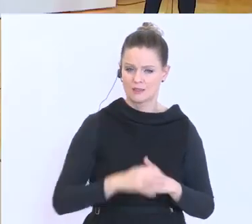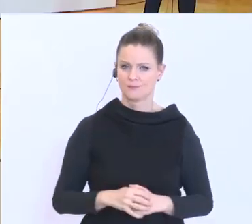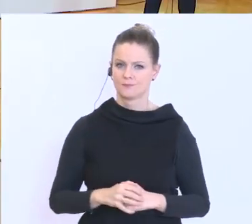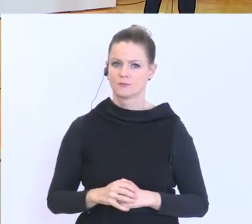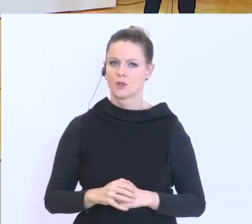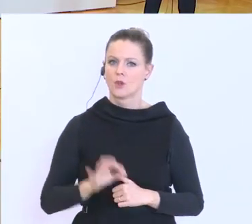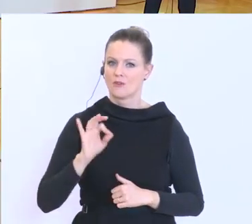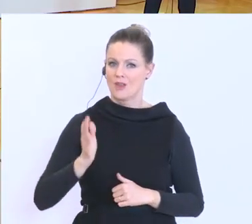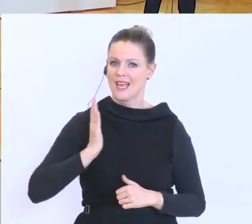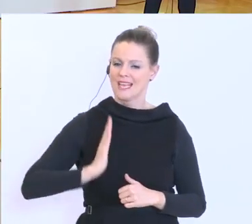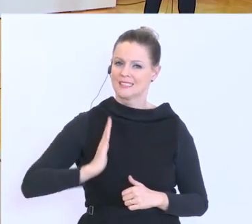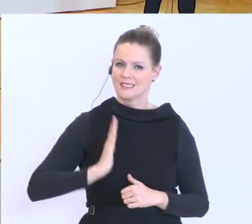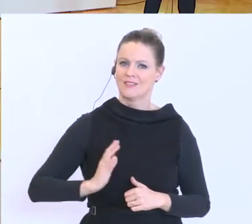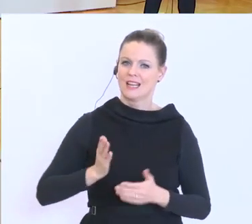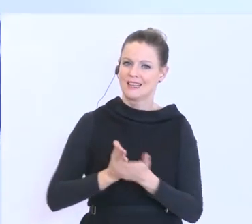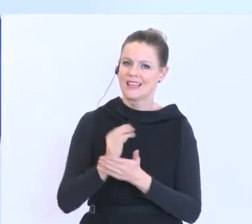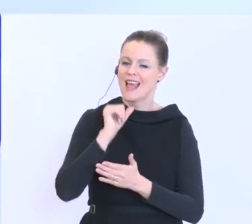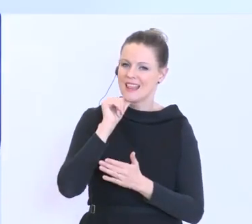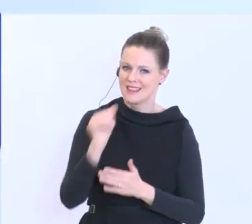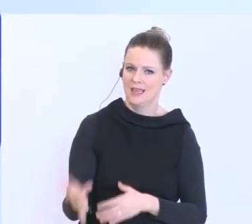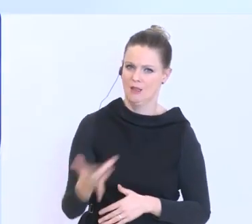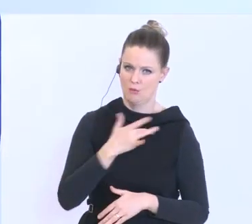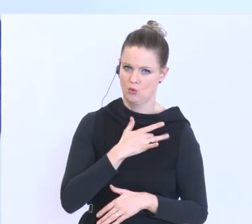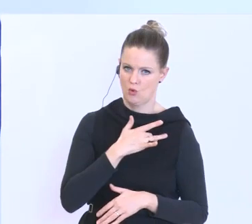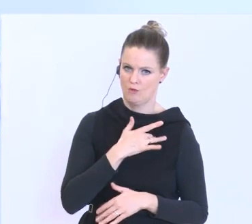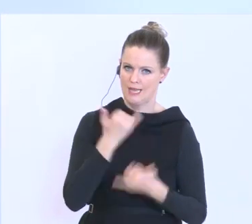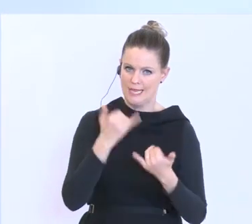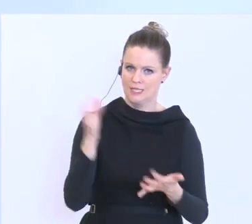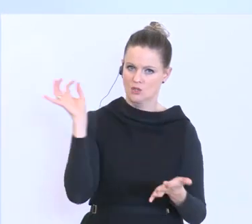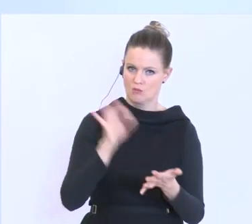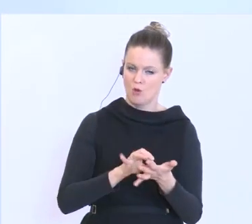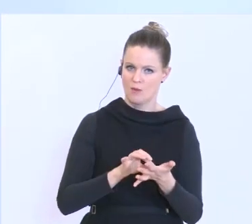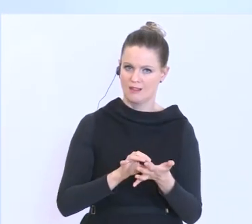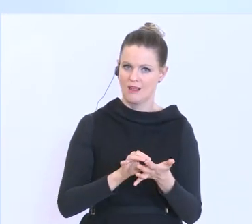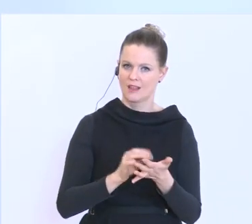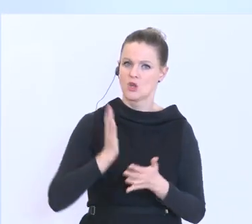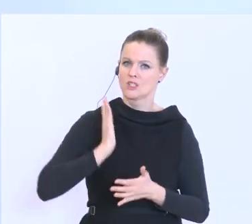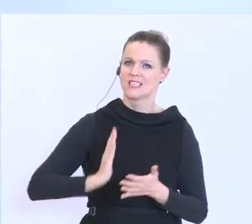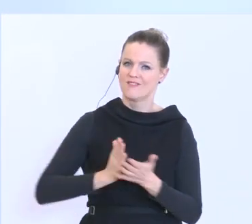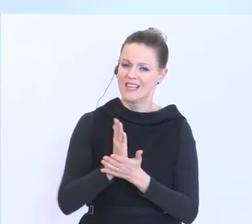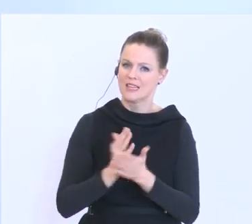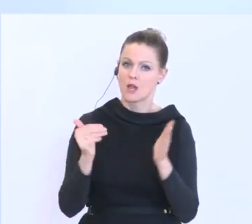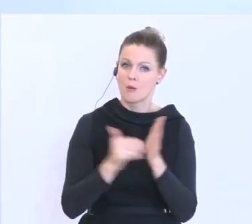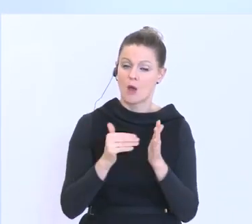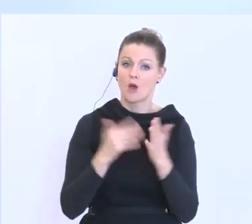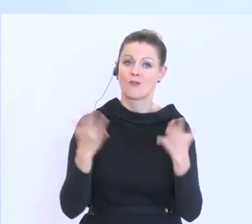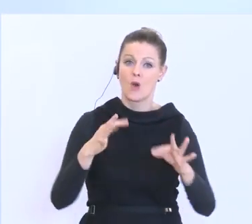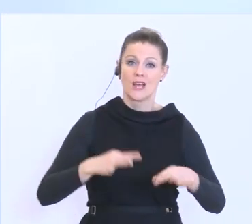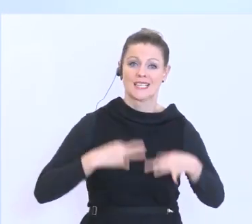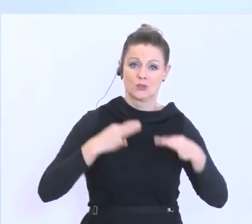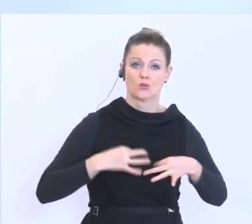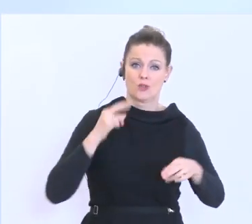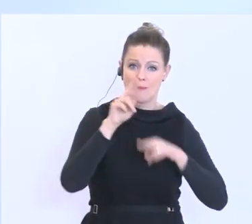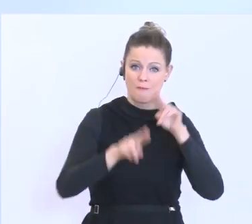kann ich das explizit ausschließen. Wir mobilisieren zurzeit gerade Zivildiener, die wir ganz dringend im Gesundheits- und